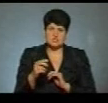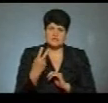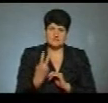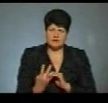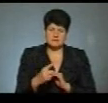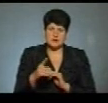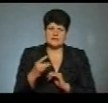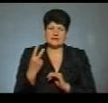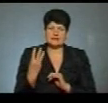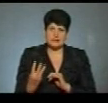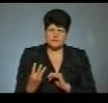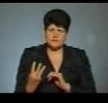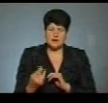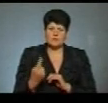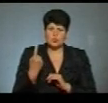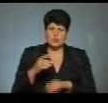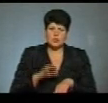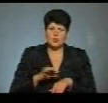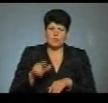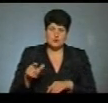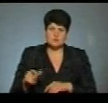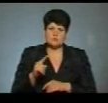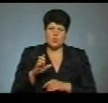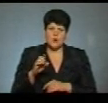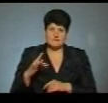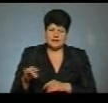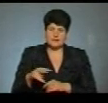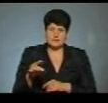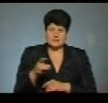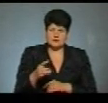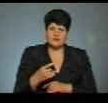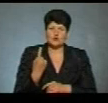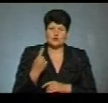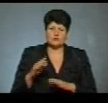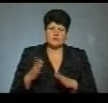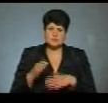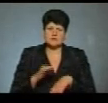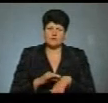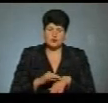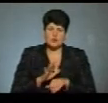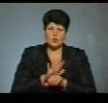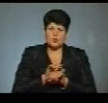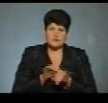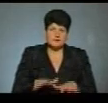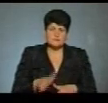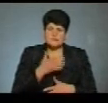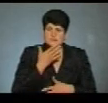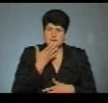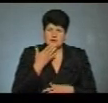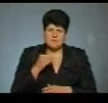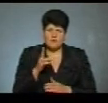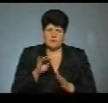Збарацький – 3. Та по одному хворому в Зборівському та Лановацькому районах. Жодного випадку захворювання на коронавірус не зафіксували в